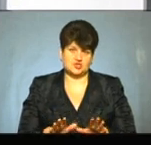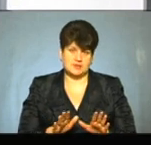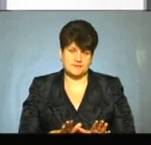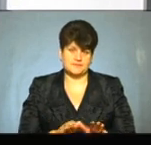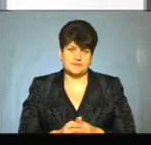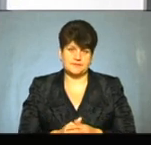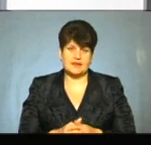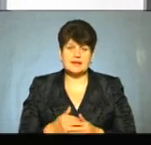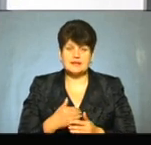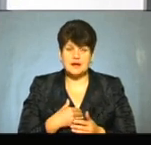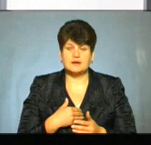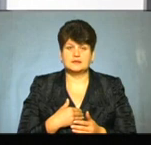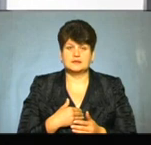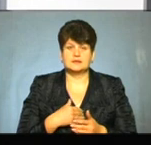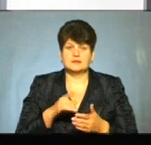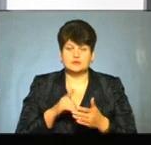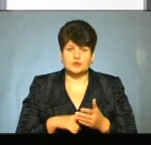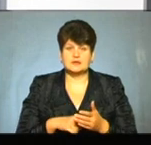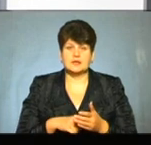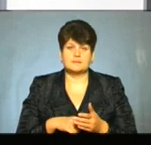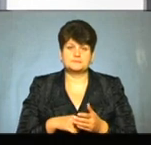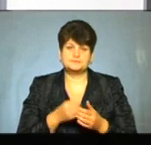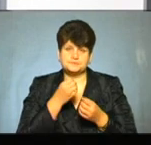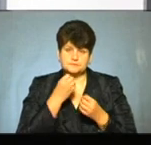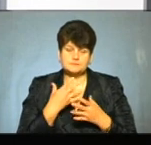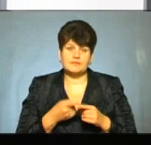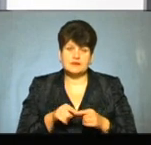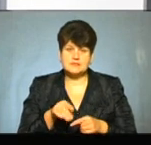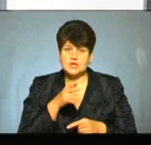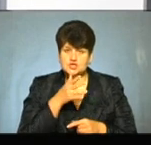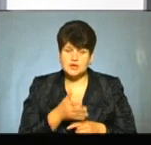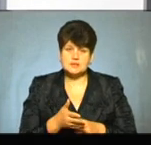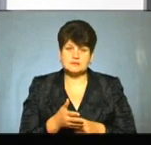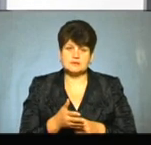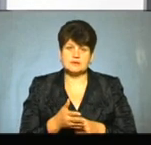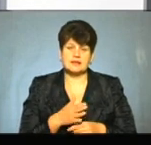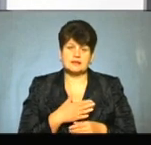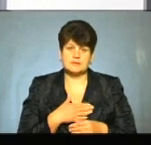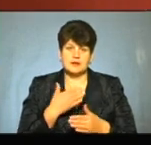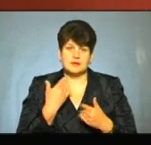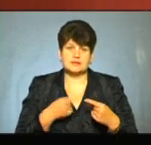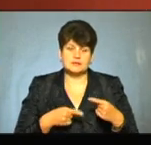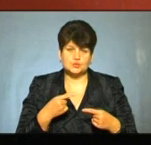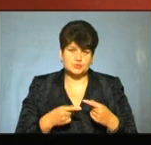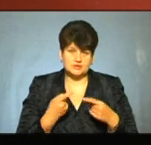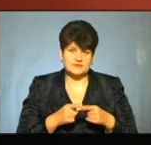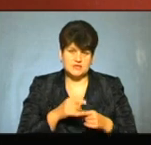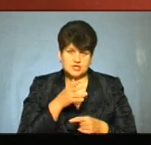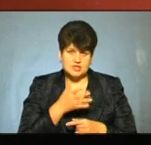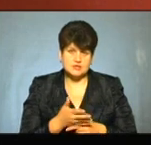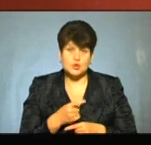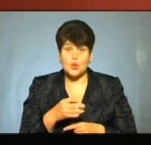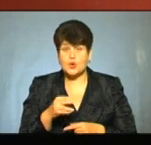і не влаштований пісимістично, вже зараз, майже місяць нашої такої дискусії, це добре, що дискусія була.